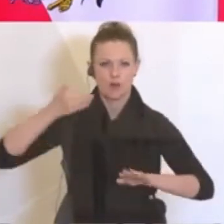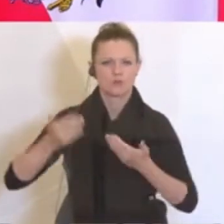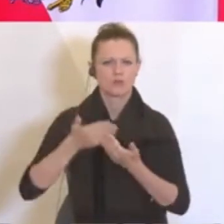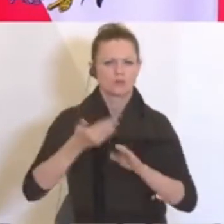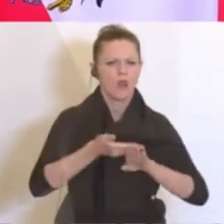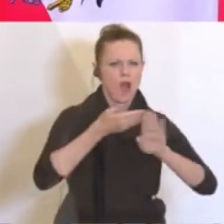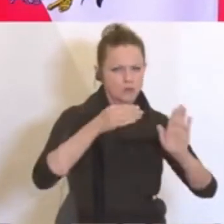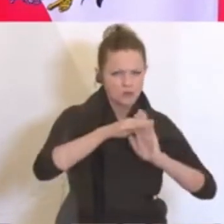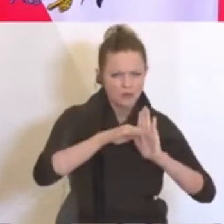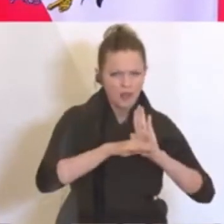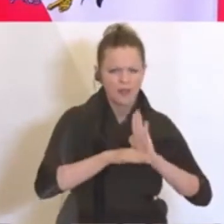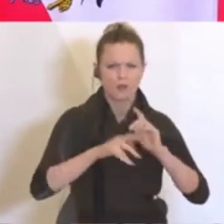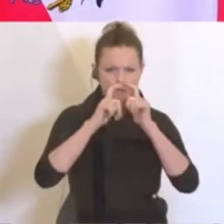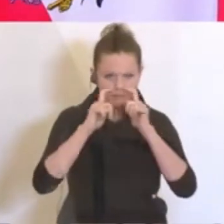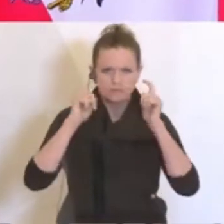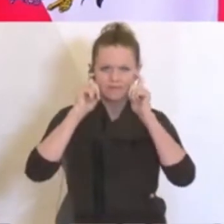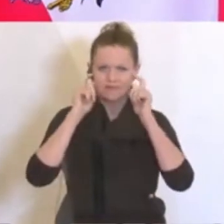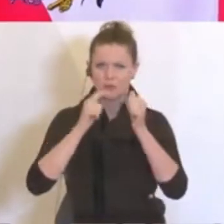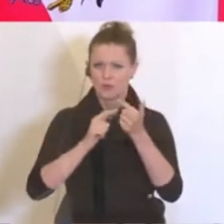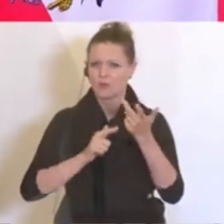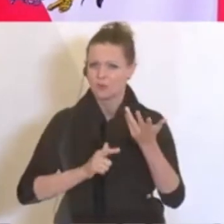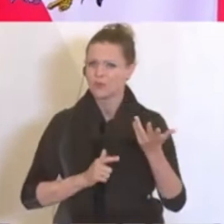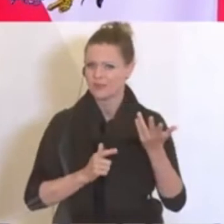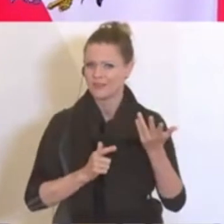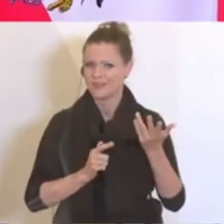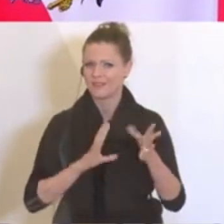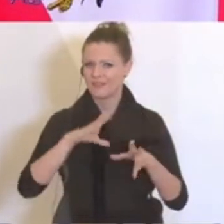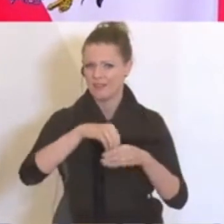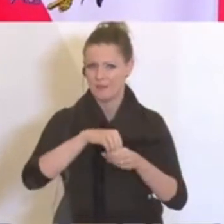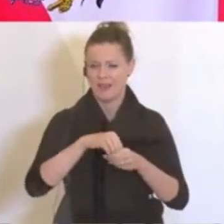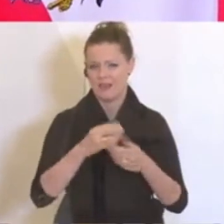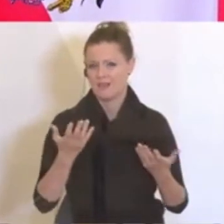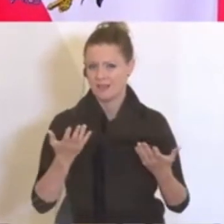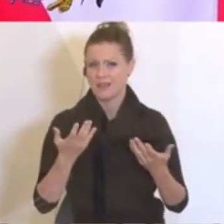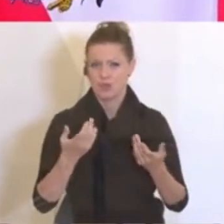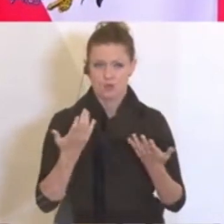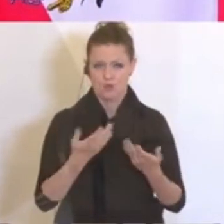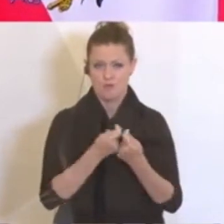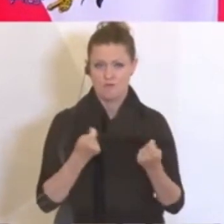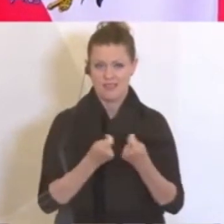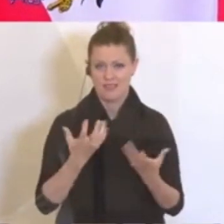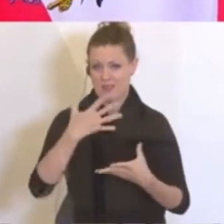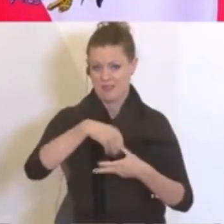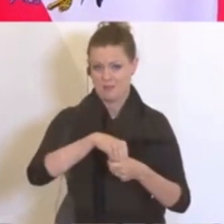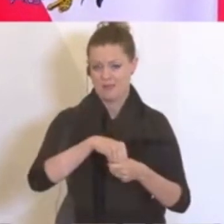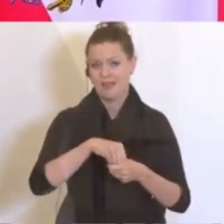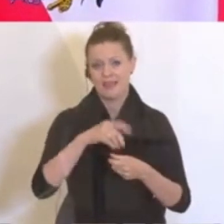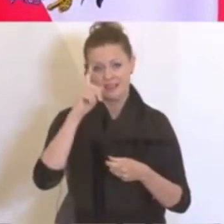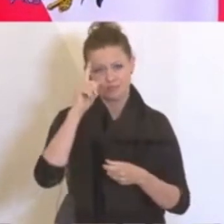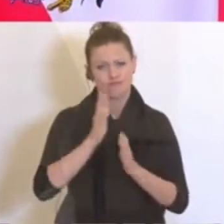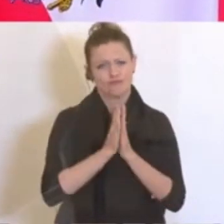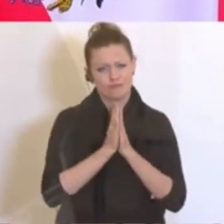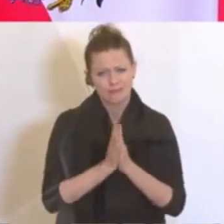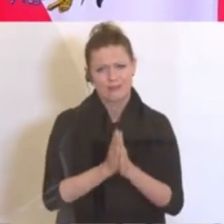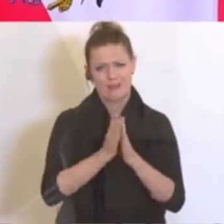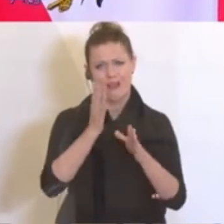oder auch an die Mund-Nasen-Schutz-Pflicht beim Betreten und ähnliche Maßnahmen. Die würde ich doch ersuchen, dass sie